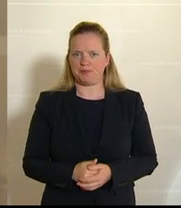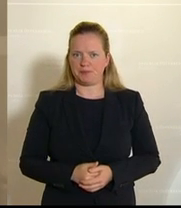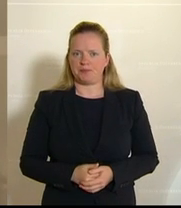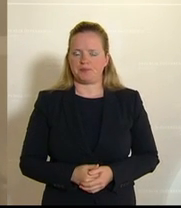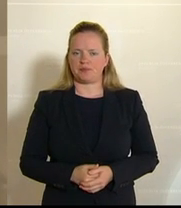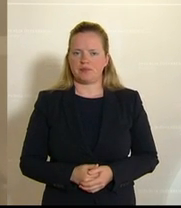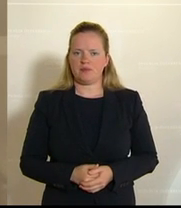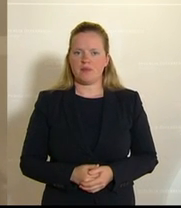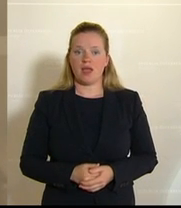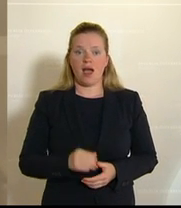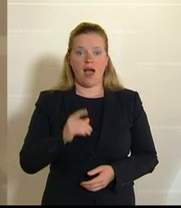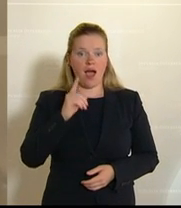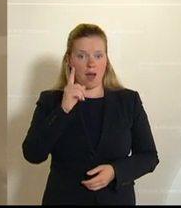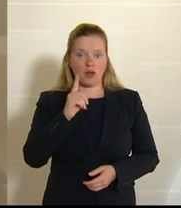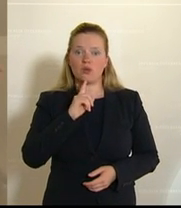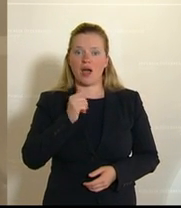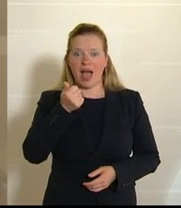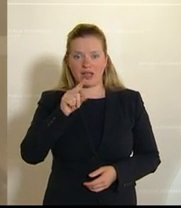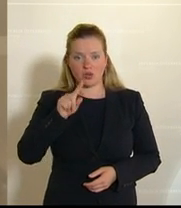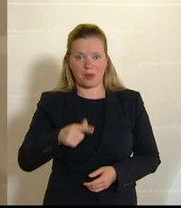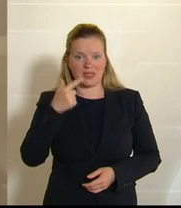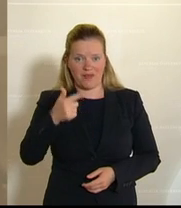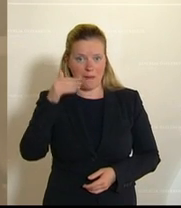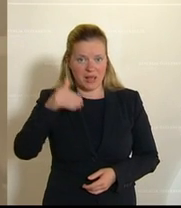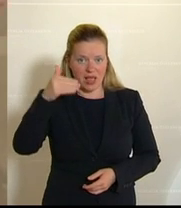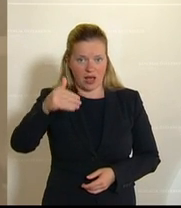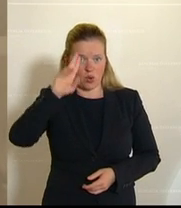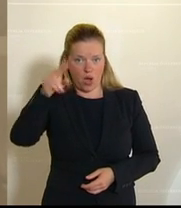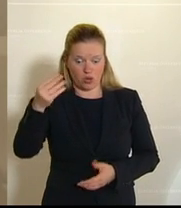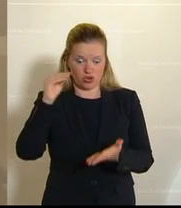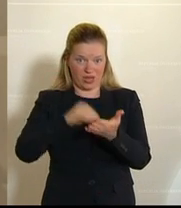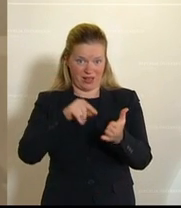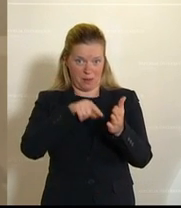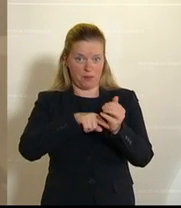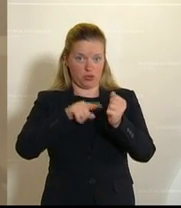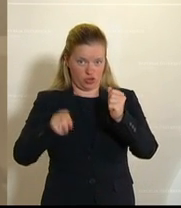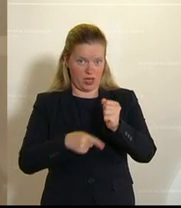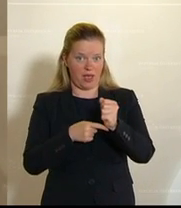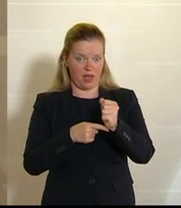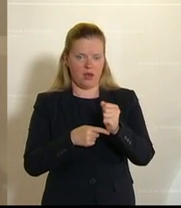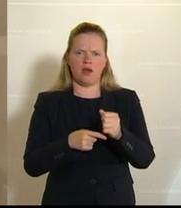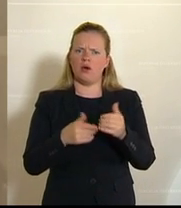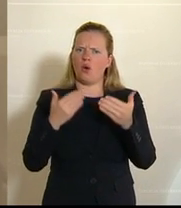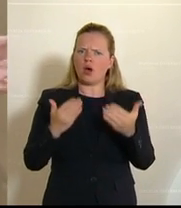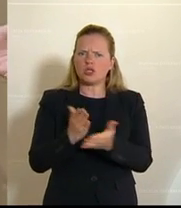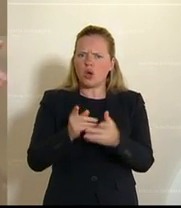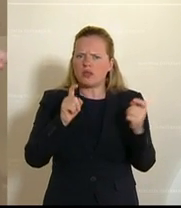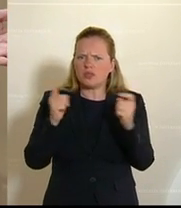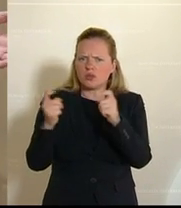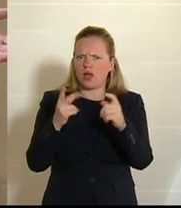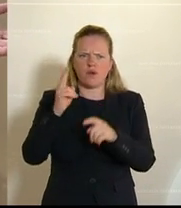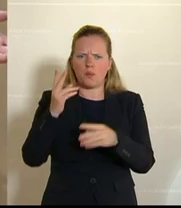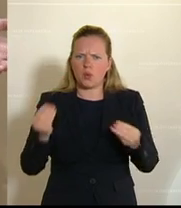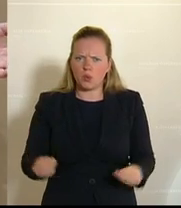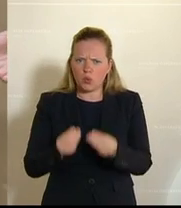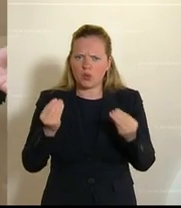Aber nur 1,2 Milliarden Euro stehen in diesem Budget. Und wir haben ja beide heute schon darüber diskutiert, an was liegt das. Naja, an dem,